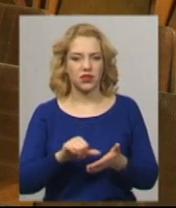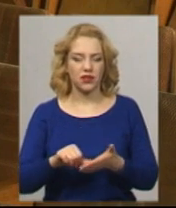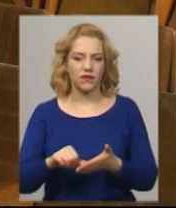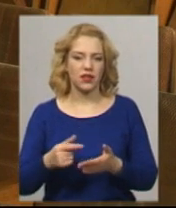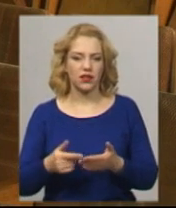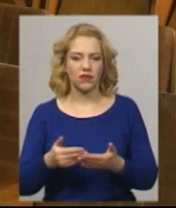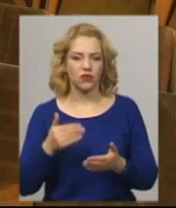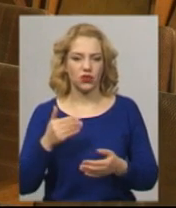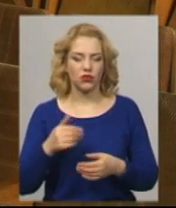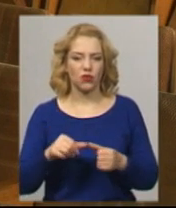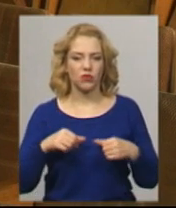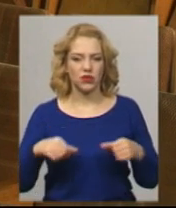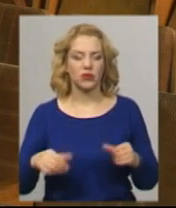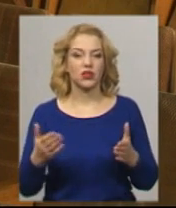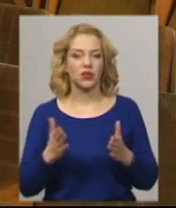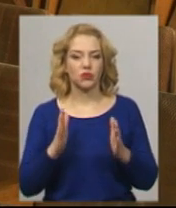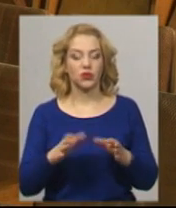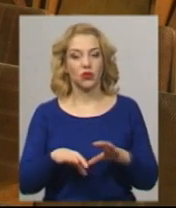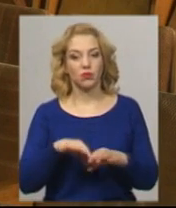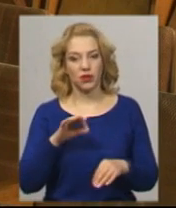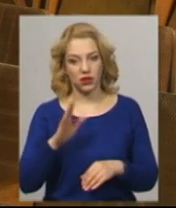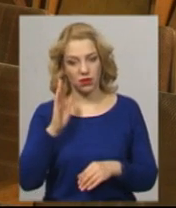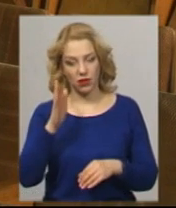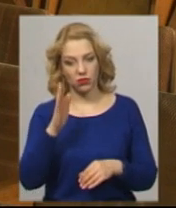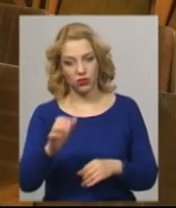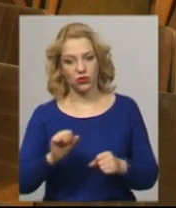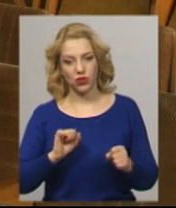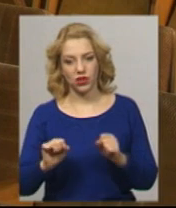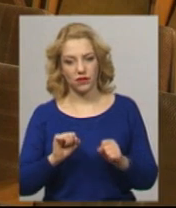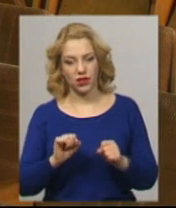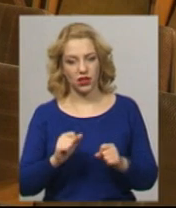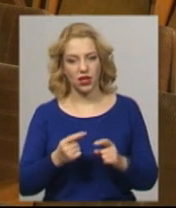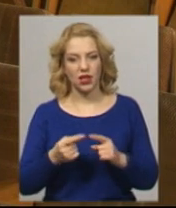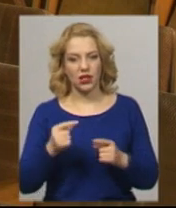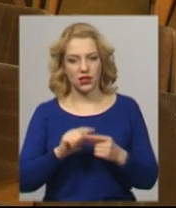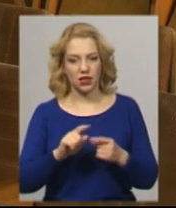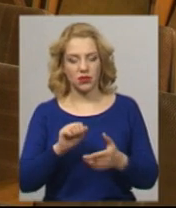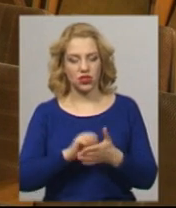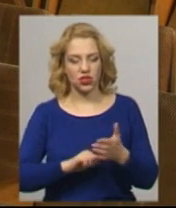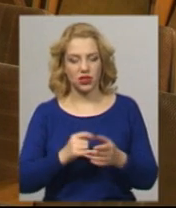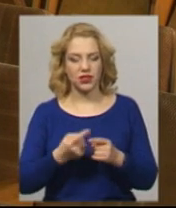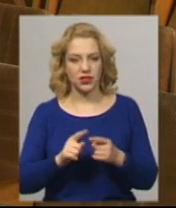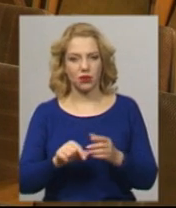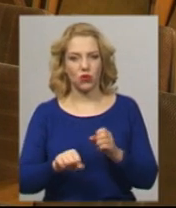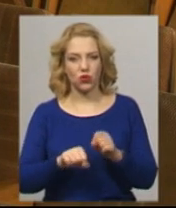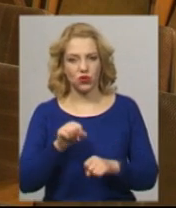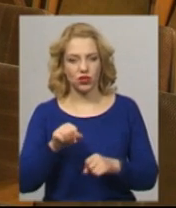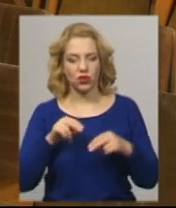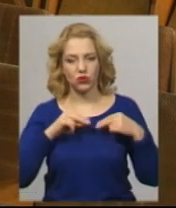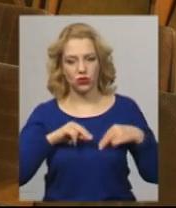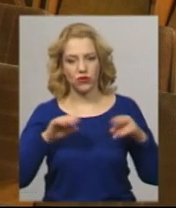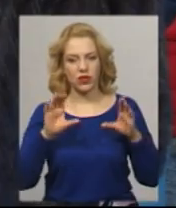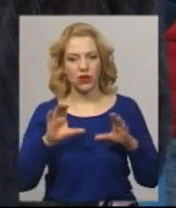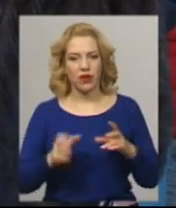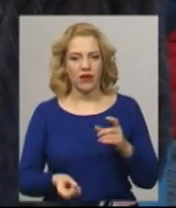працівників у комісію, яка буде обирати майбутнього керівника. І саме через ці порушення трудового законодавства і